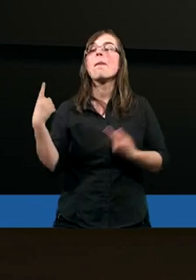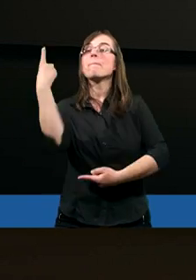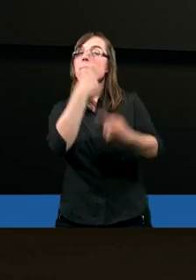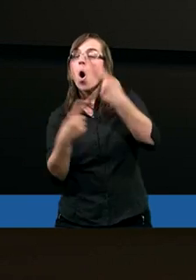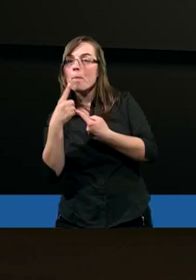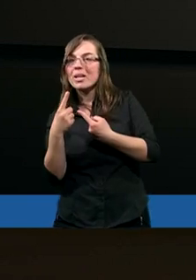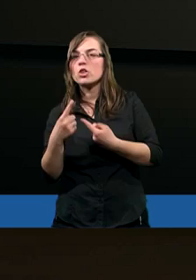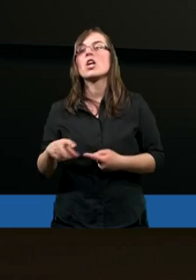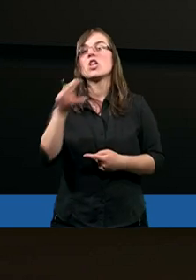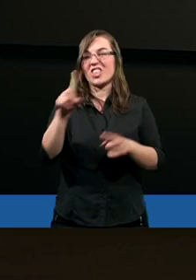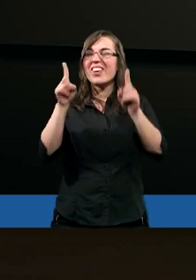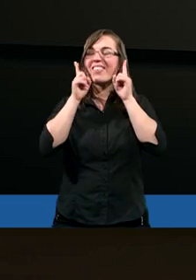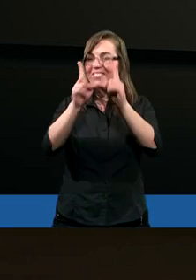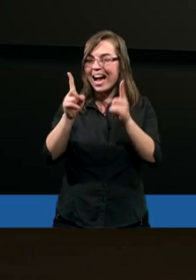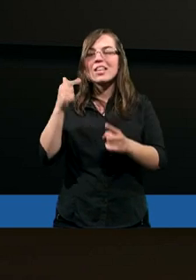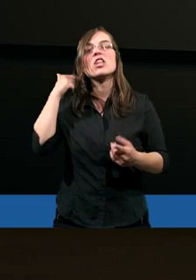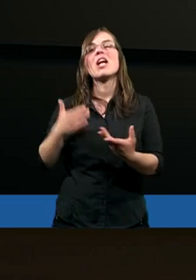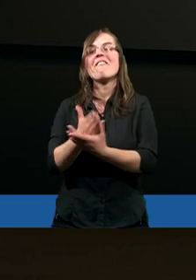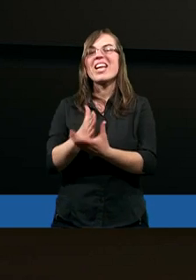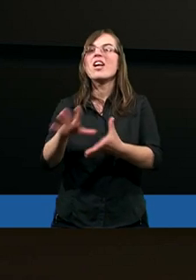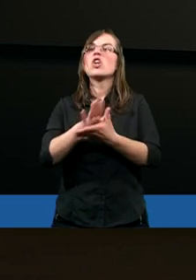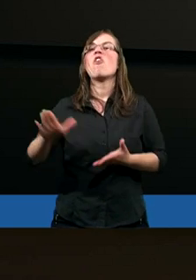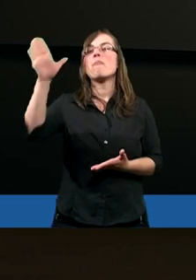Pomyśl, czy faktycznie wierzysz w Boga.